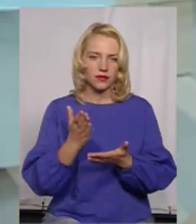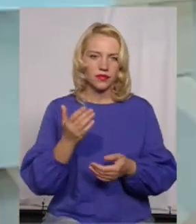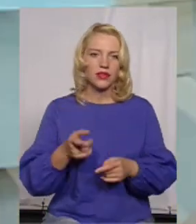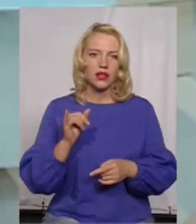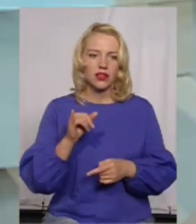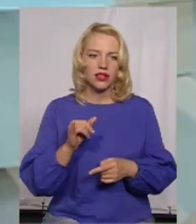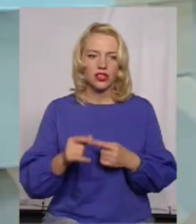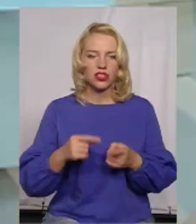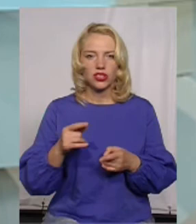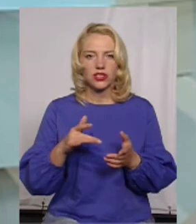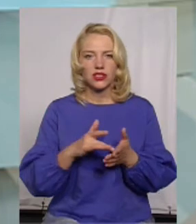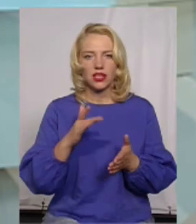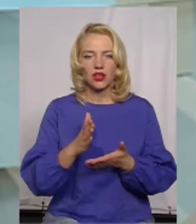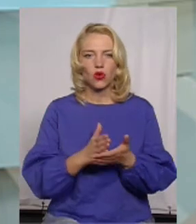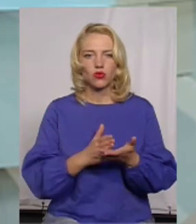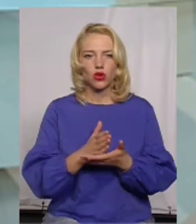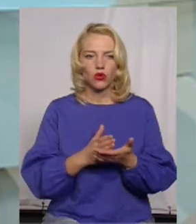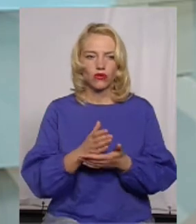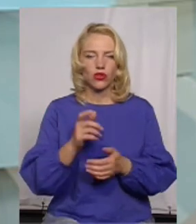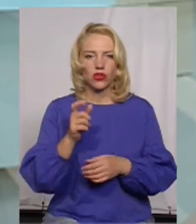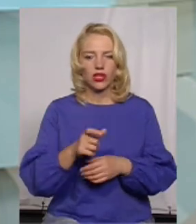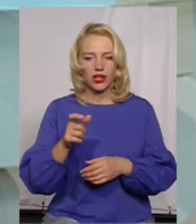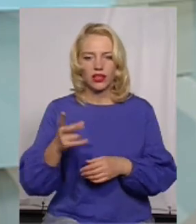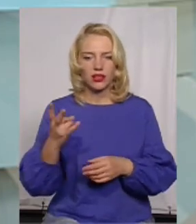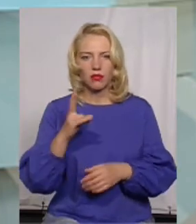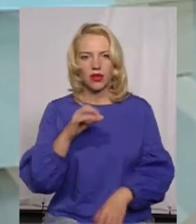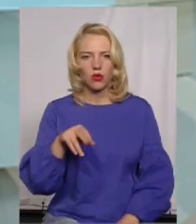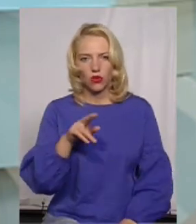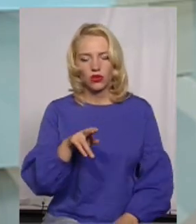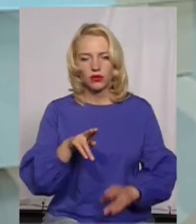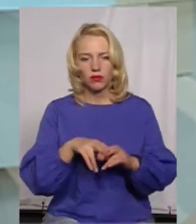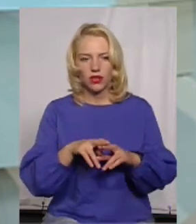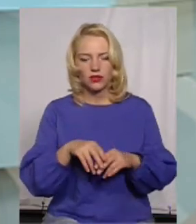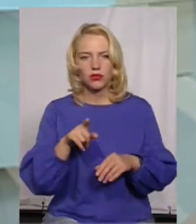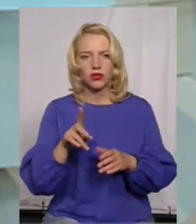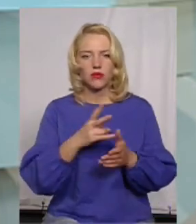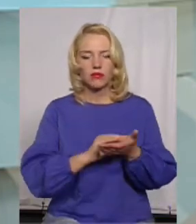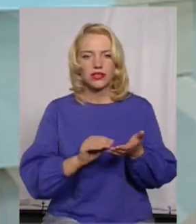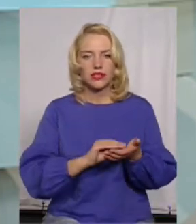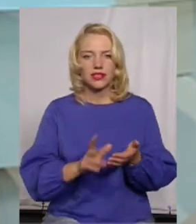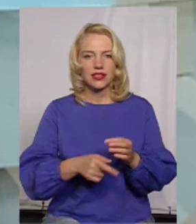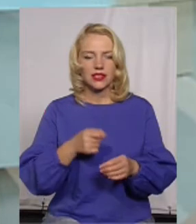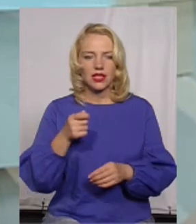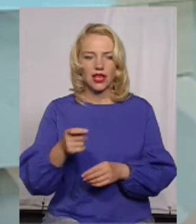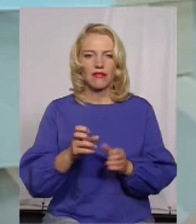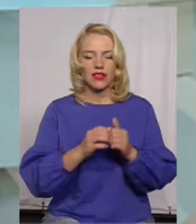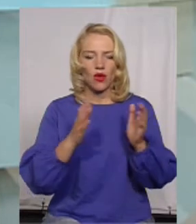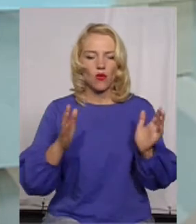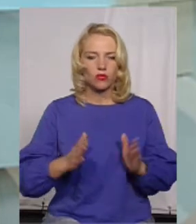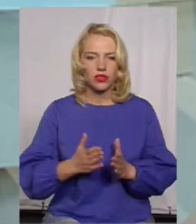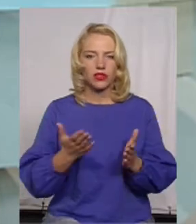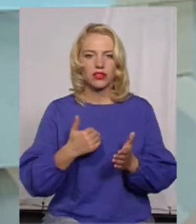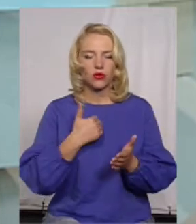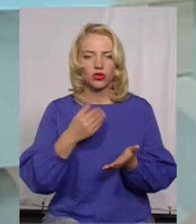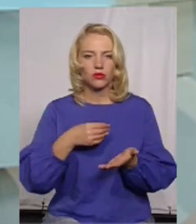Через центр обслуговування клієнтів. Там треба індентифікаційний код, паспорт, написати заяву на обсяг, який ти хочеш придбати,